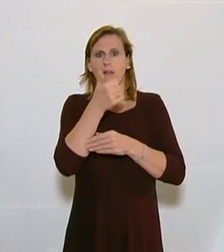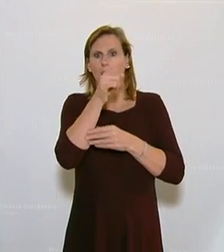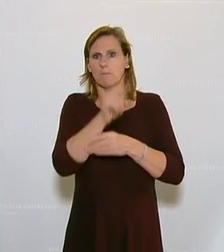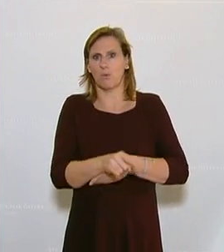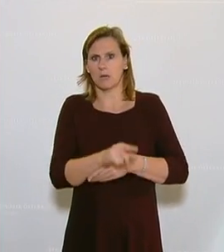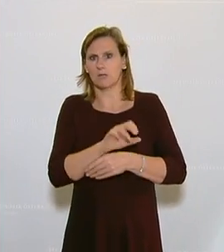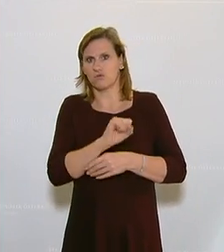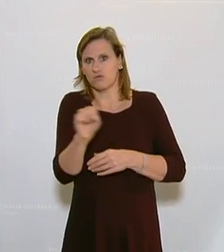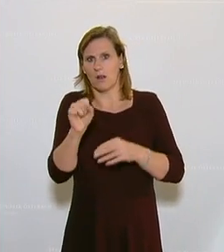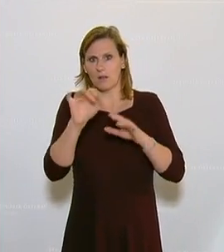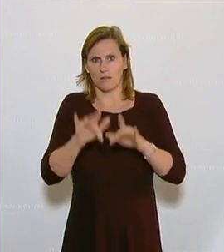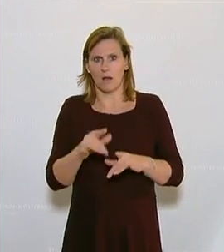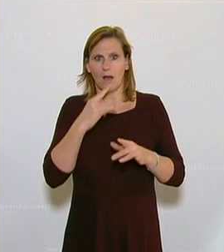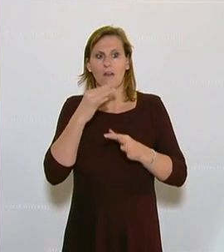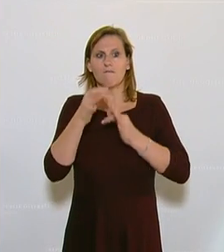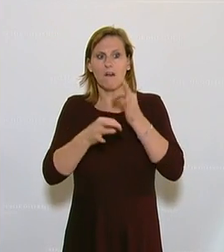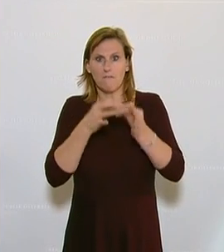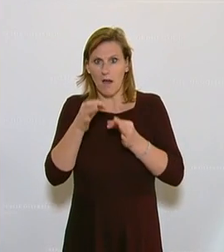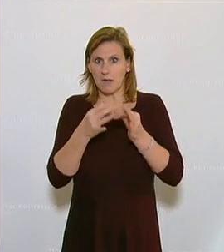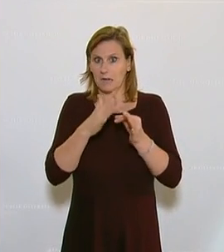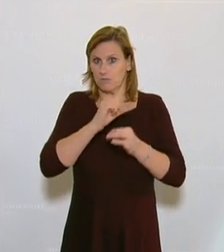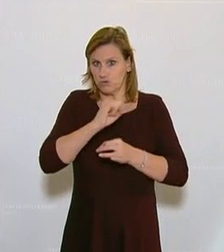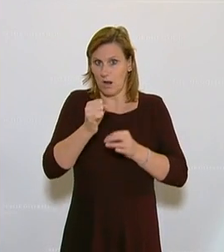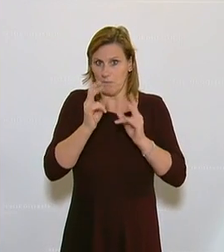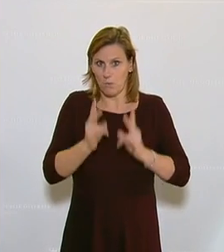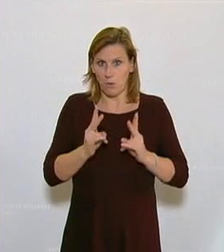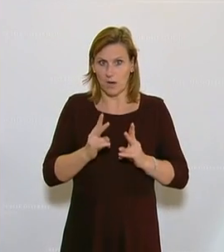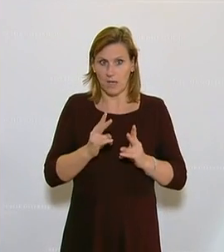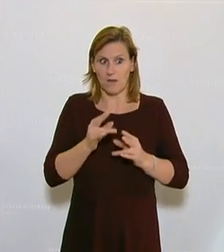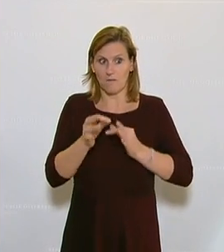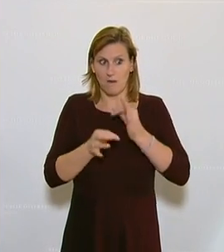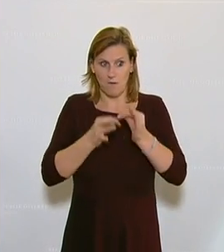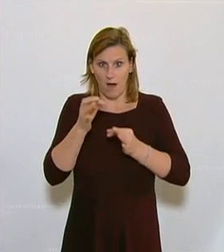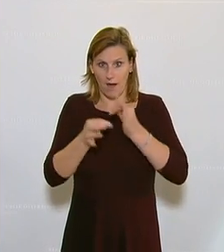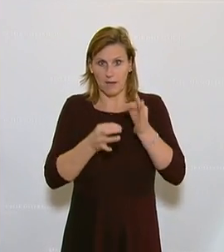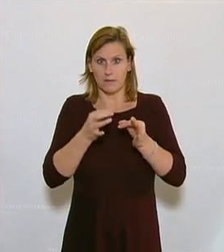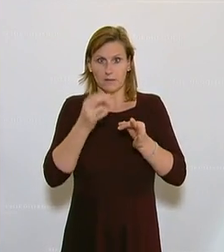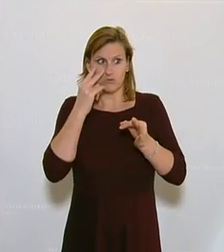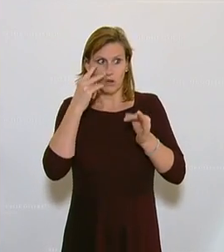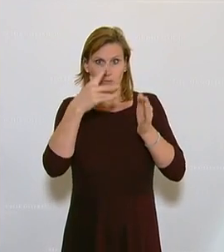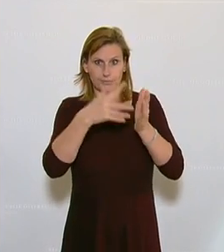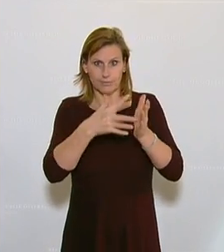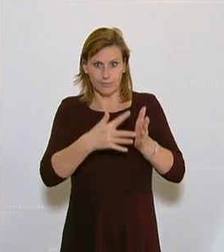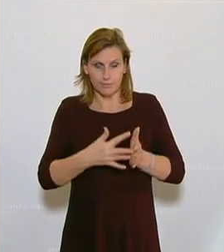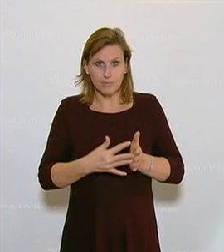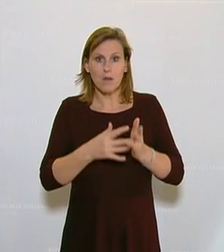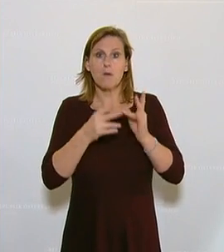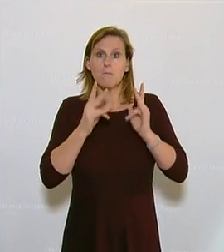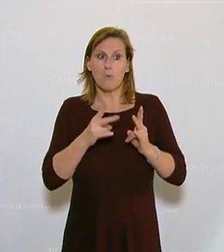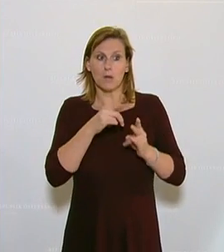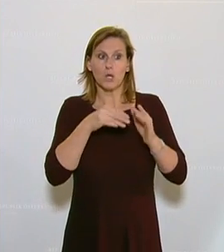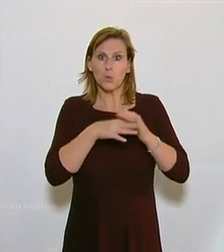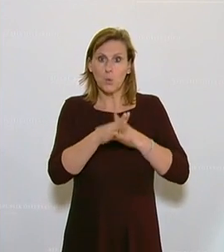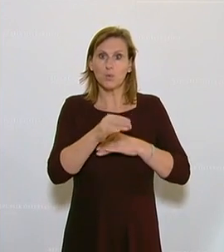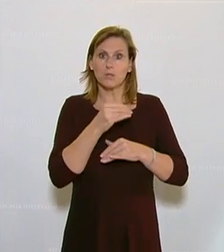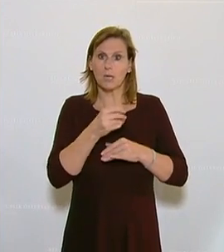Das geht ja relativ schnell. Wird ein Verfahren eingeleitet. Und wenn ein solches Verfahren eingeleitet wird, dann kann es sein, dass dieses Unternehmen